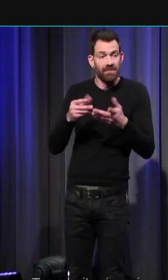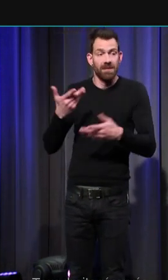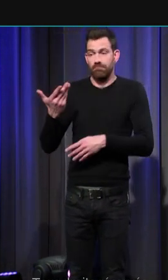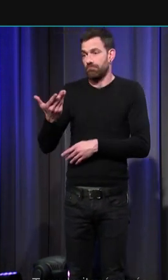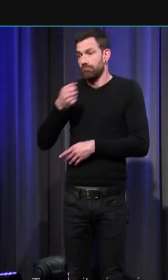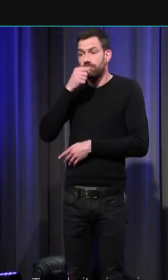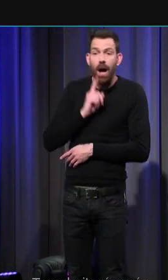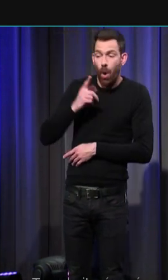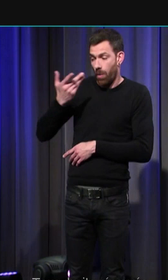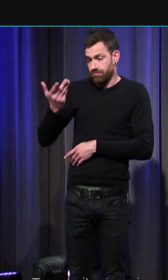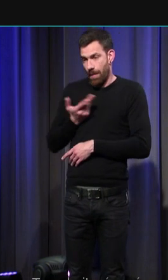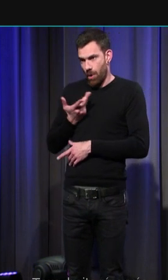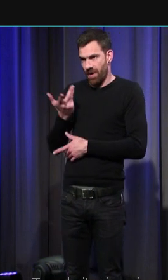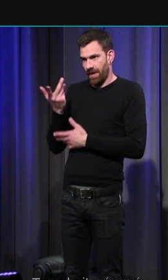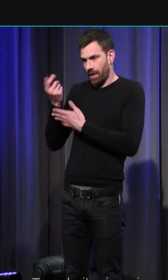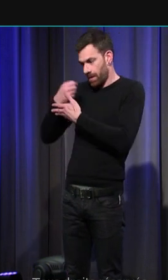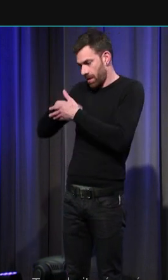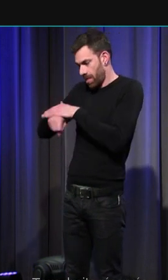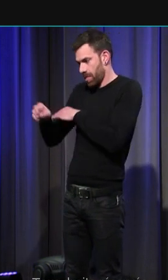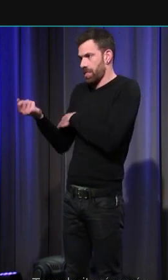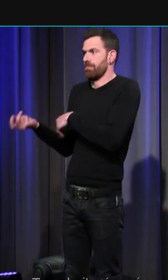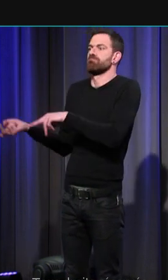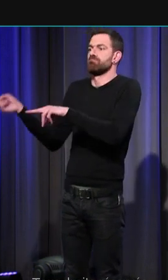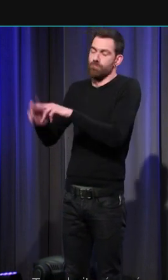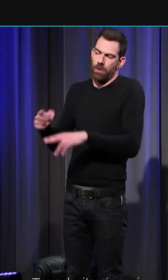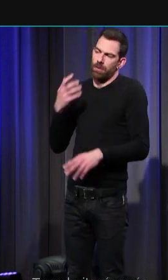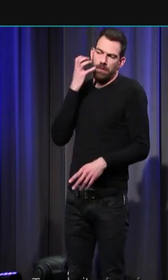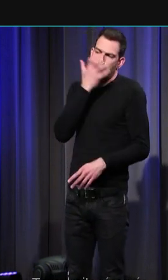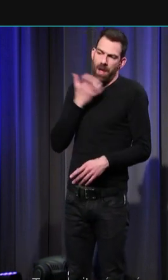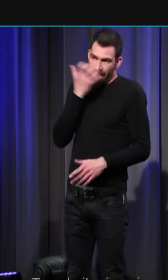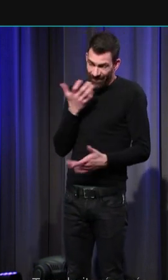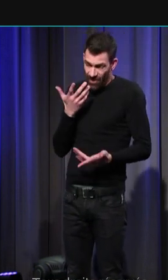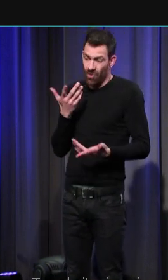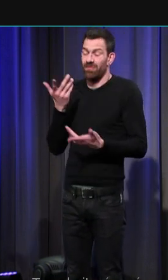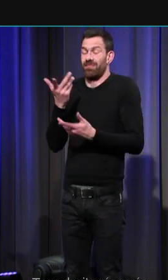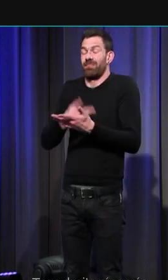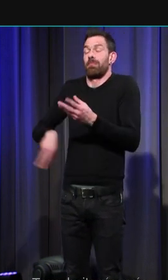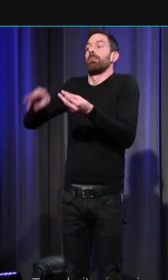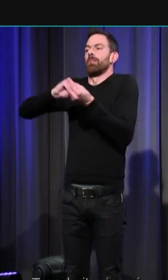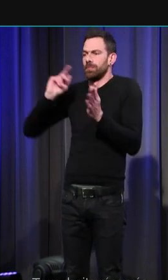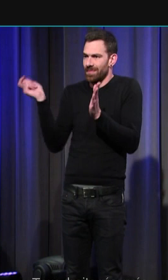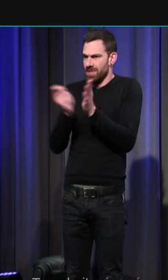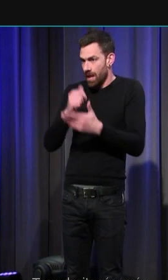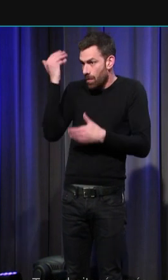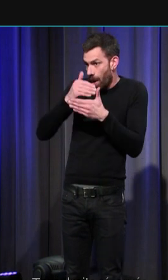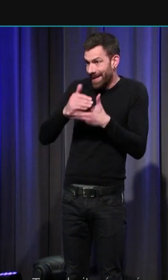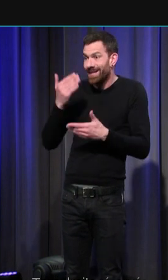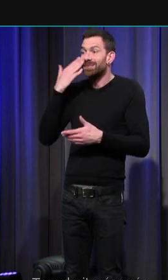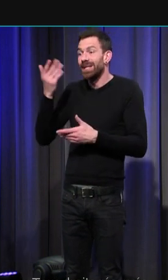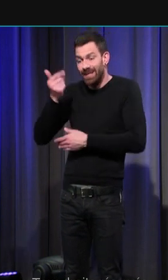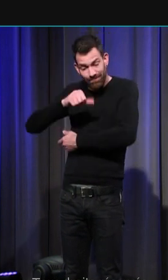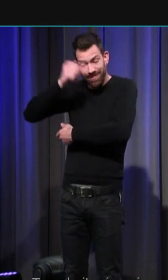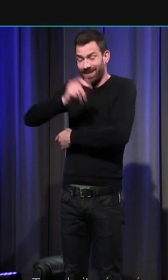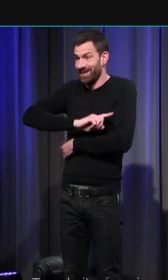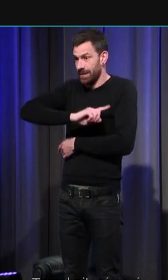pour des parents qui perdent un enfant en bas âge et le drame qui plus est au Moyen-Âge c'est que l'enfant non baptisé va